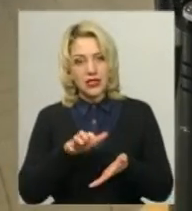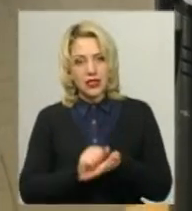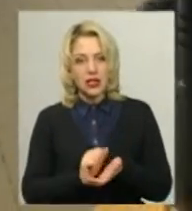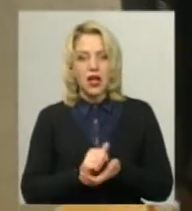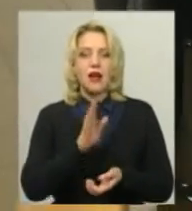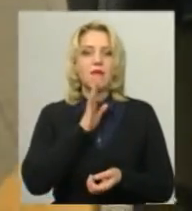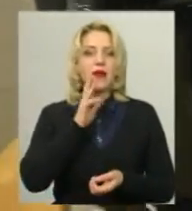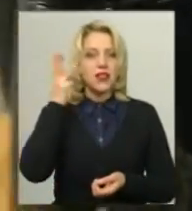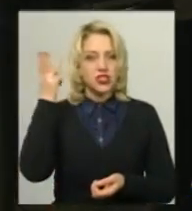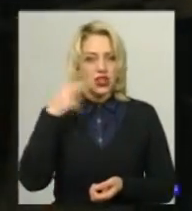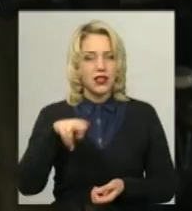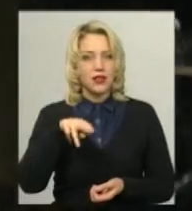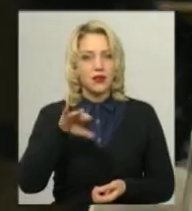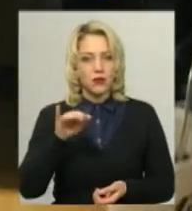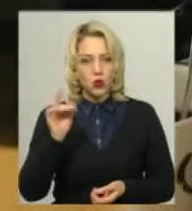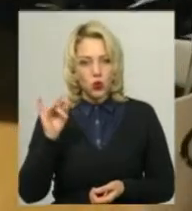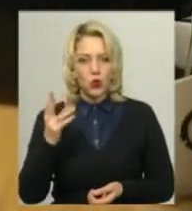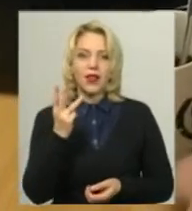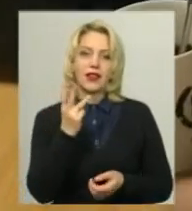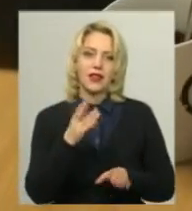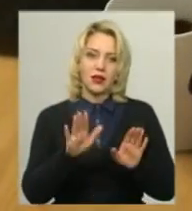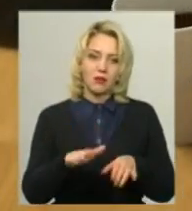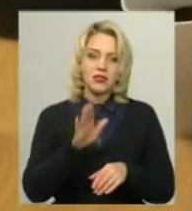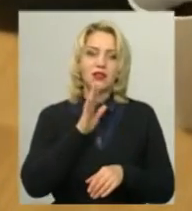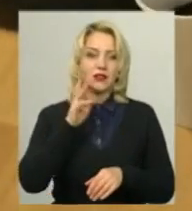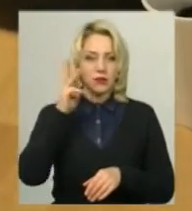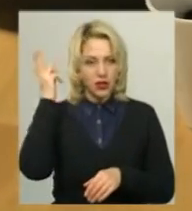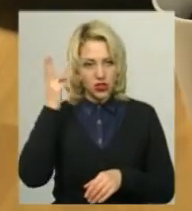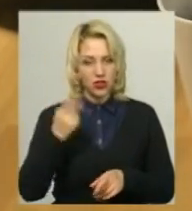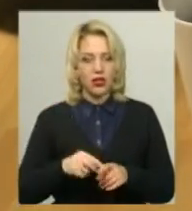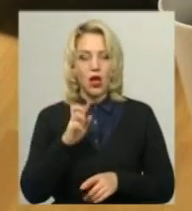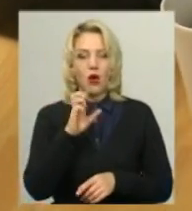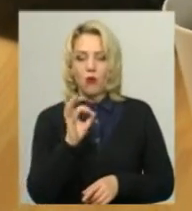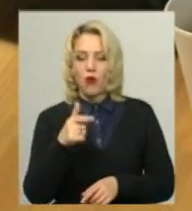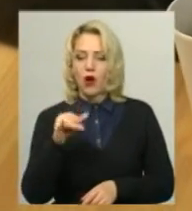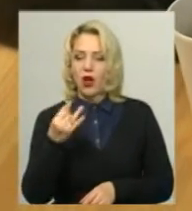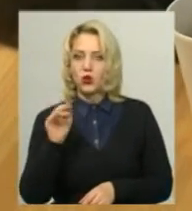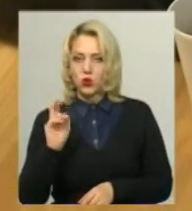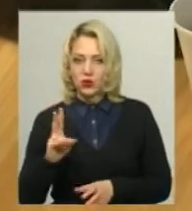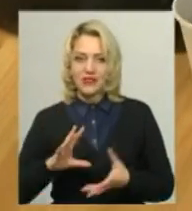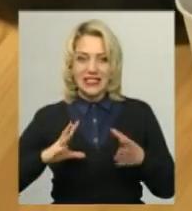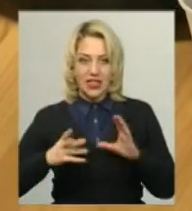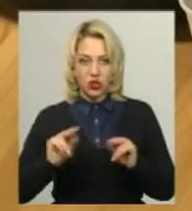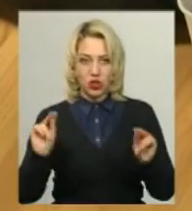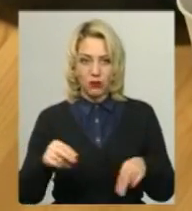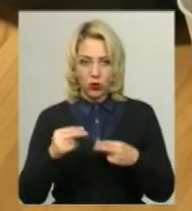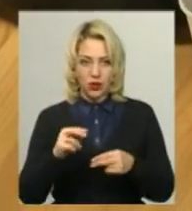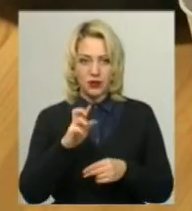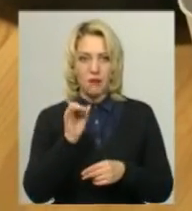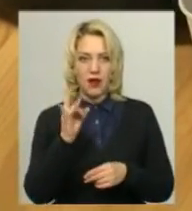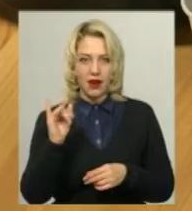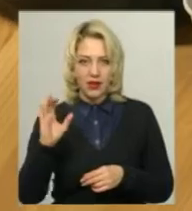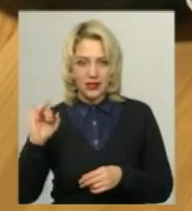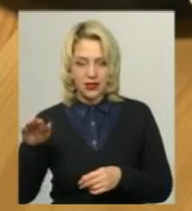Мотрук. Третю сходинку посіла також хмельничанка Валентина Богайчук. Загалом учасників чемпіонату баристів було сім. Вони мали